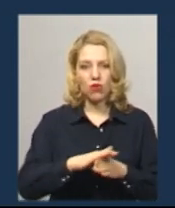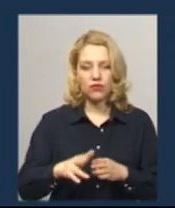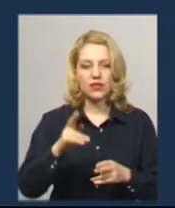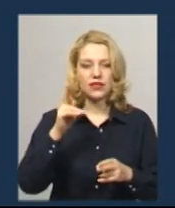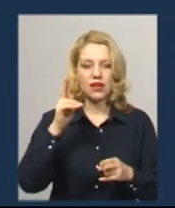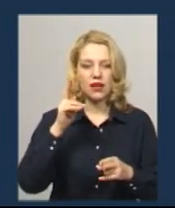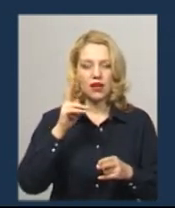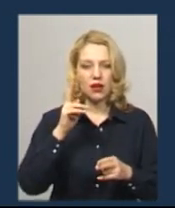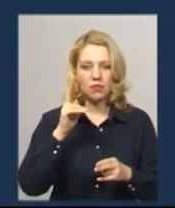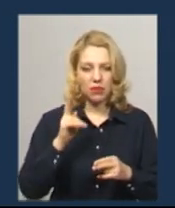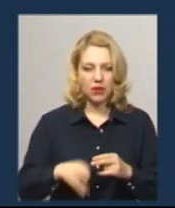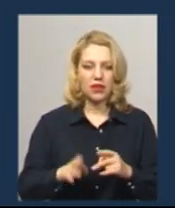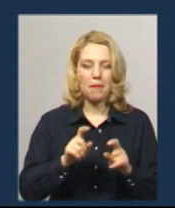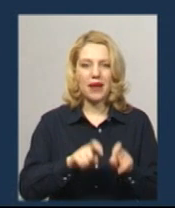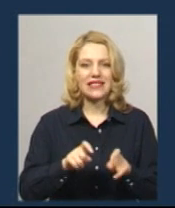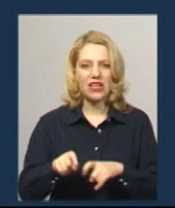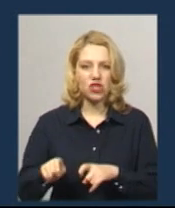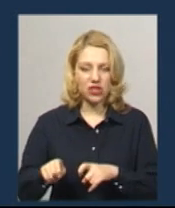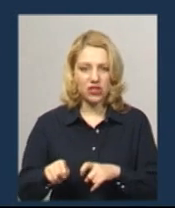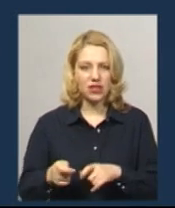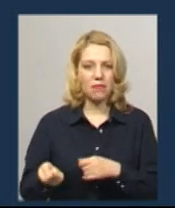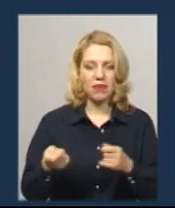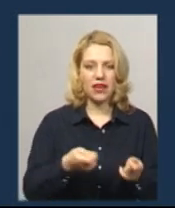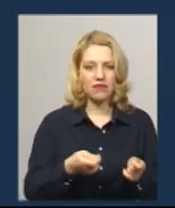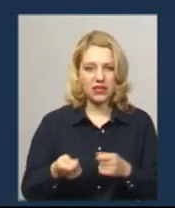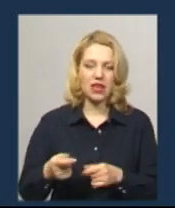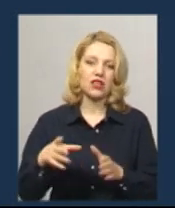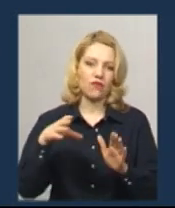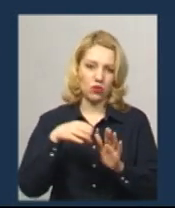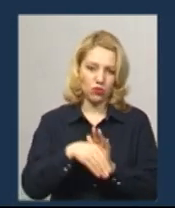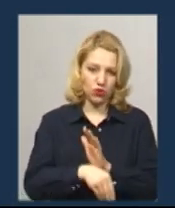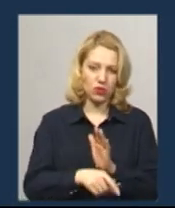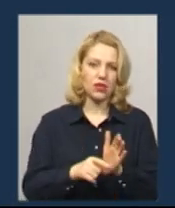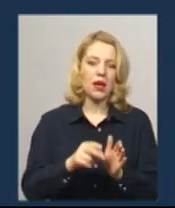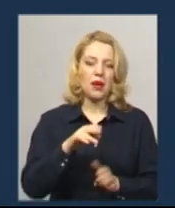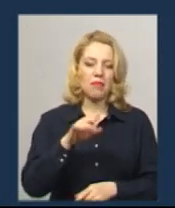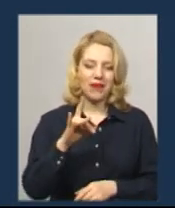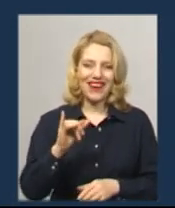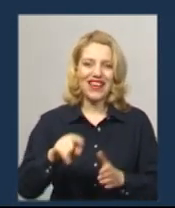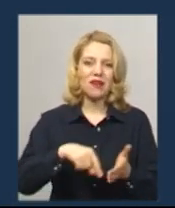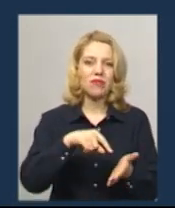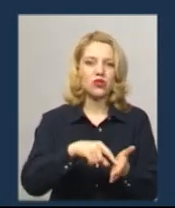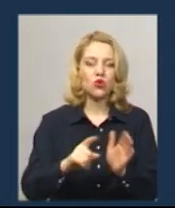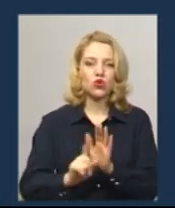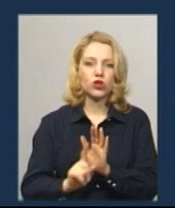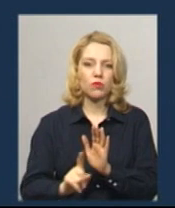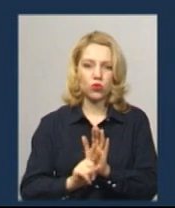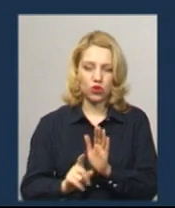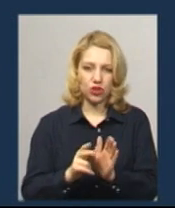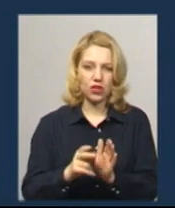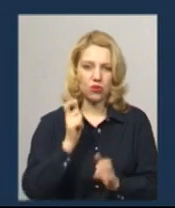пасажирські, в тому числі і перевезення пасажирів при міському сполученні. Такі перевішення Кабінету міністрів України.